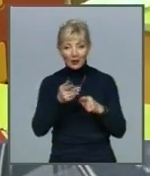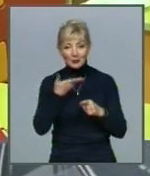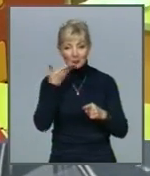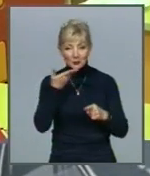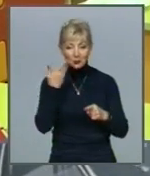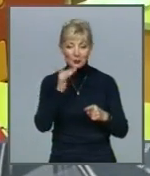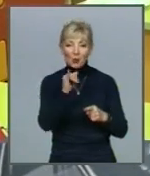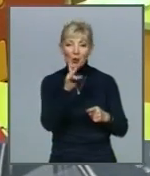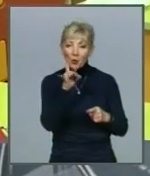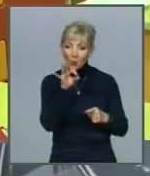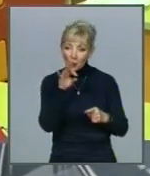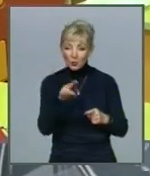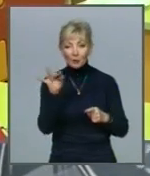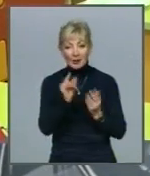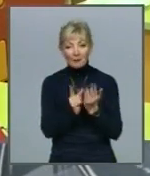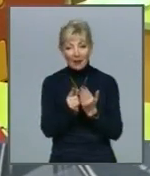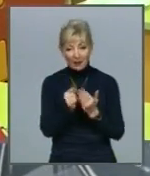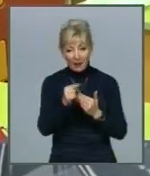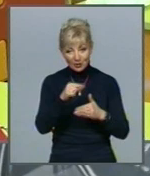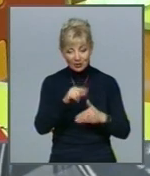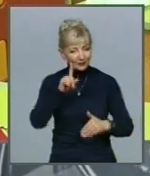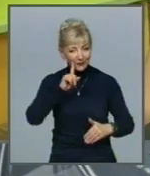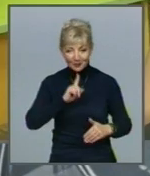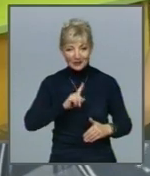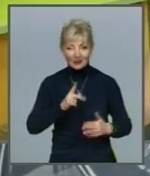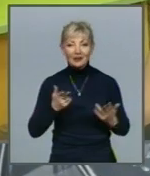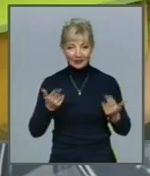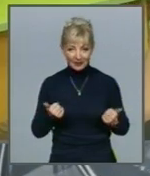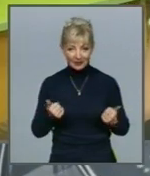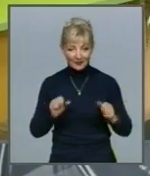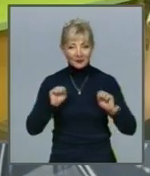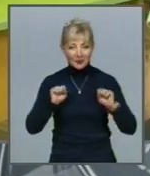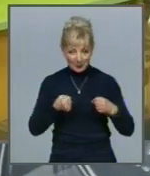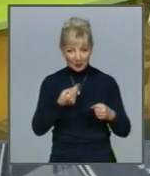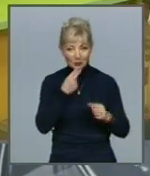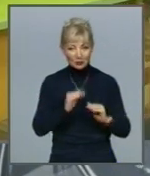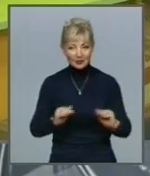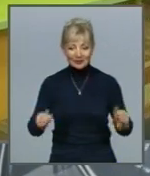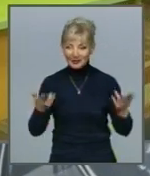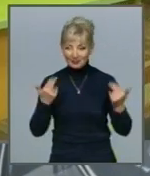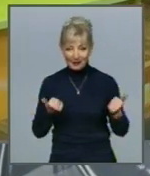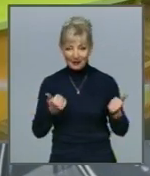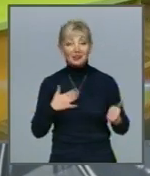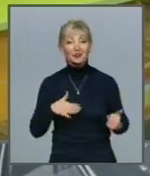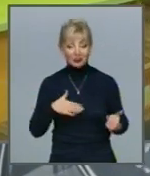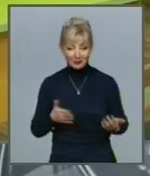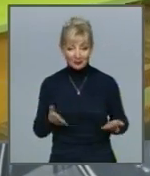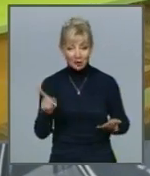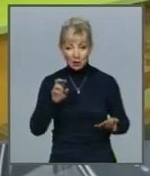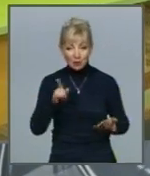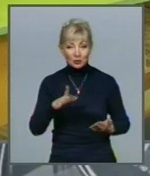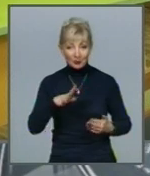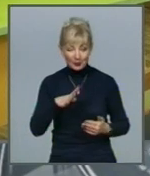укропчиками, з пельмішками Вкусно? Да Треба кушати бідно? Так Зачемо? Щоб